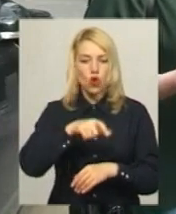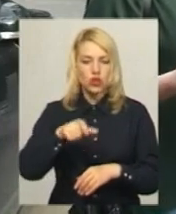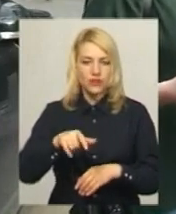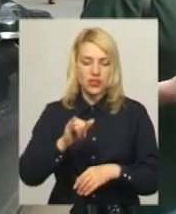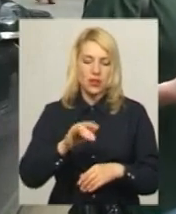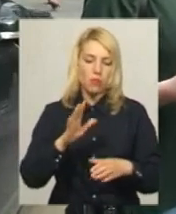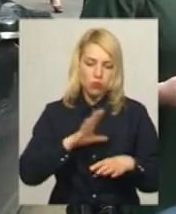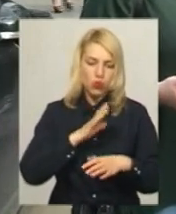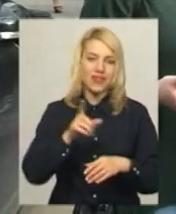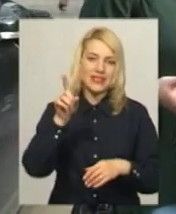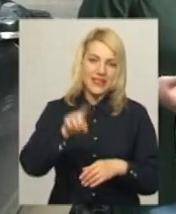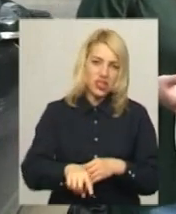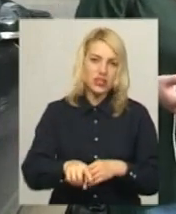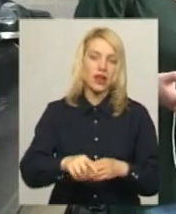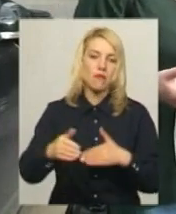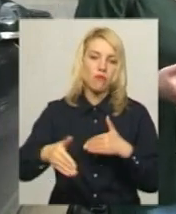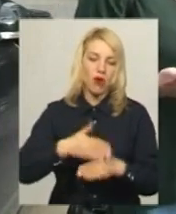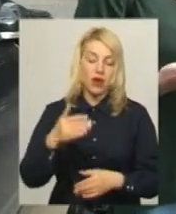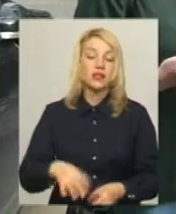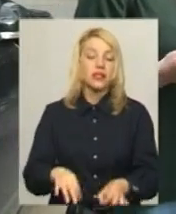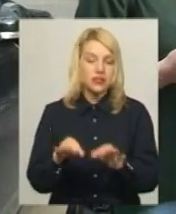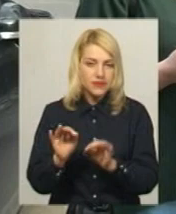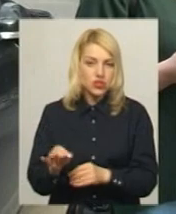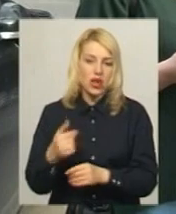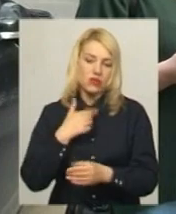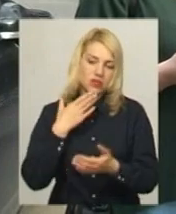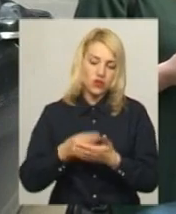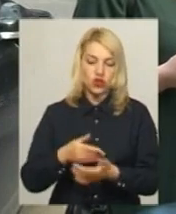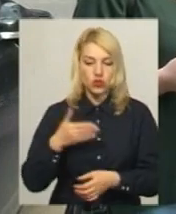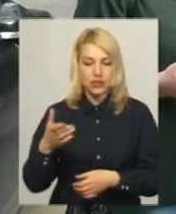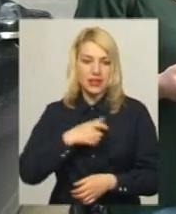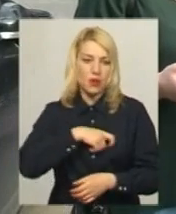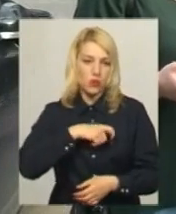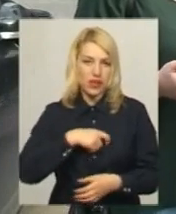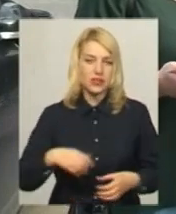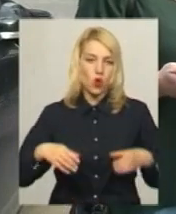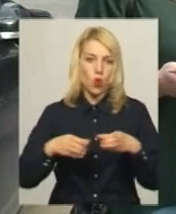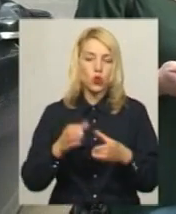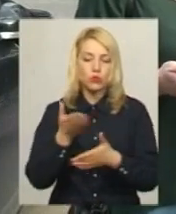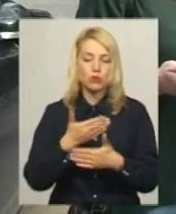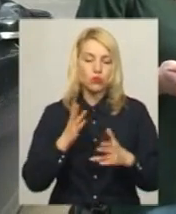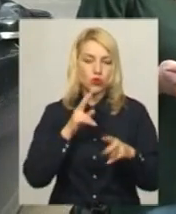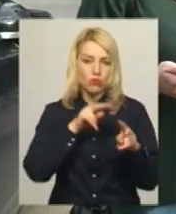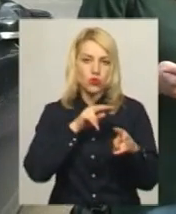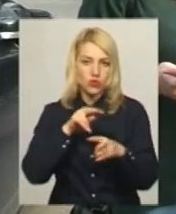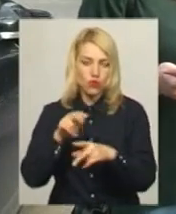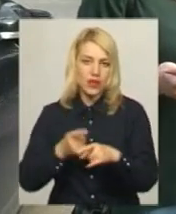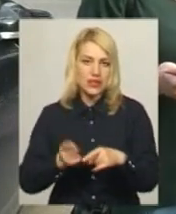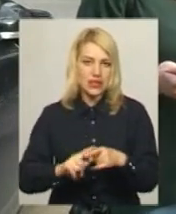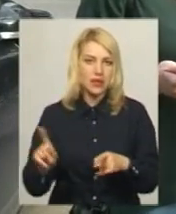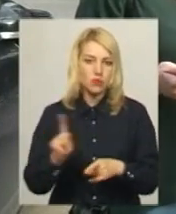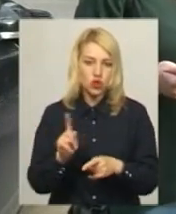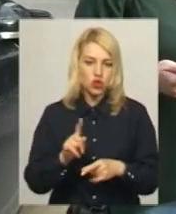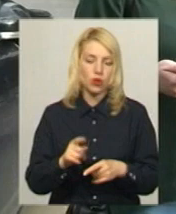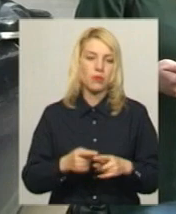були все ж таки покарані? Звичайно, зі своєї сторони, з депутатського корпусу ми будемо слідкувати за тим, маючи певні